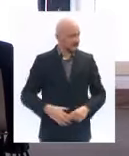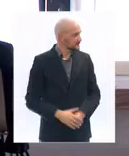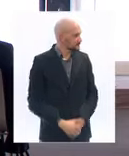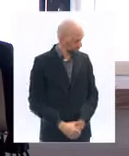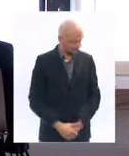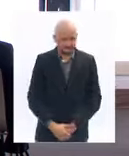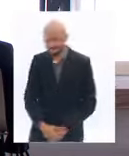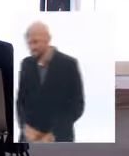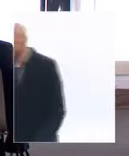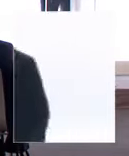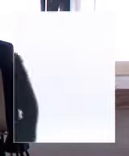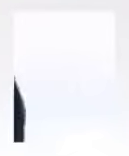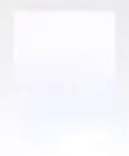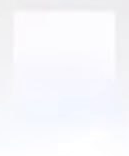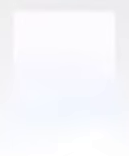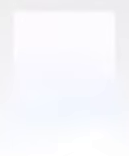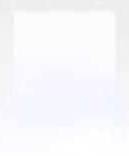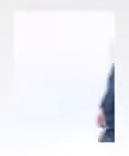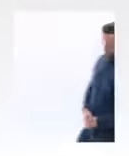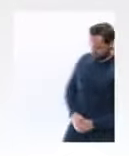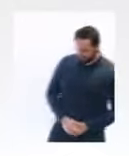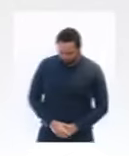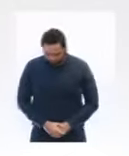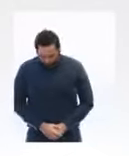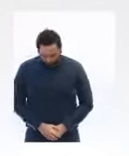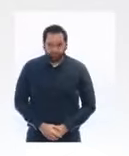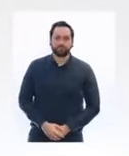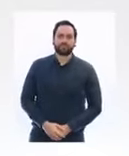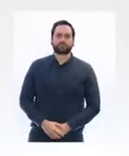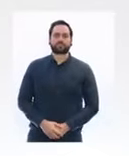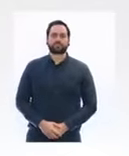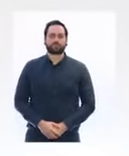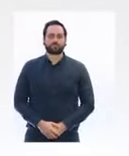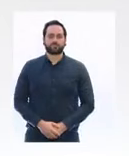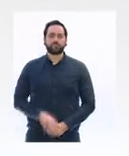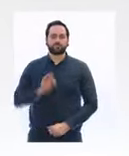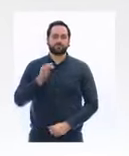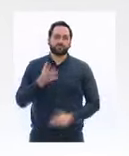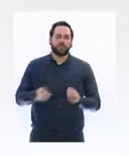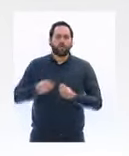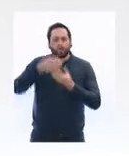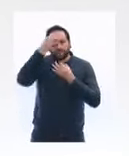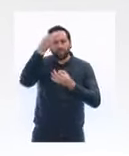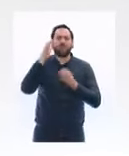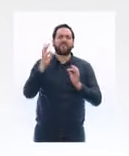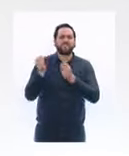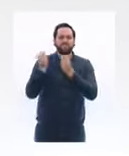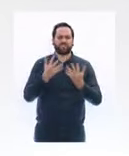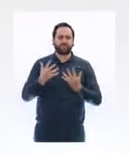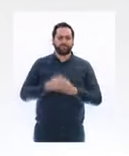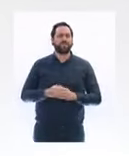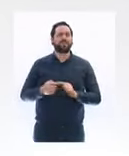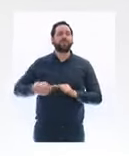Oui, juste pour bien préciser les chiffres, nous avons eu, lors du premier confinement, une chute d